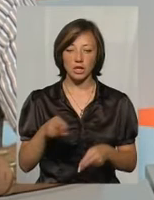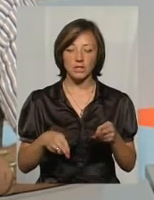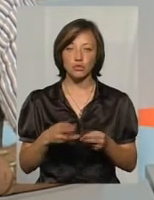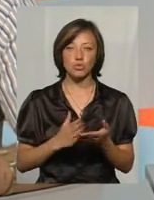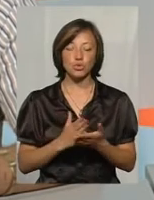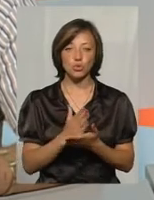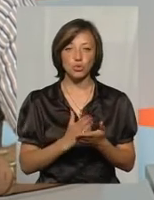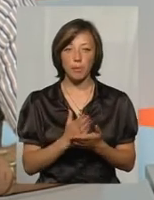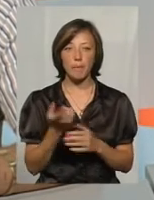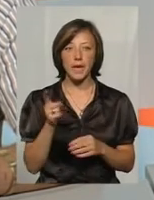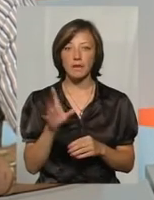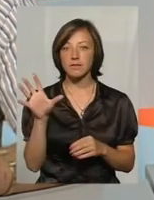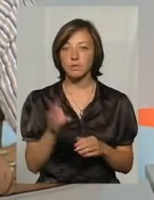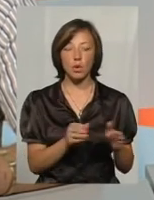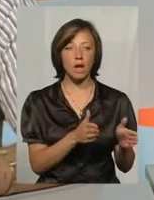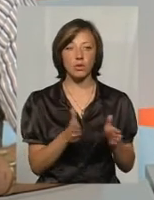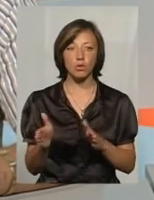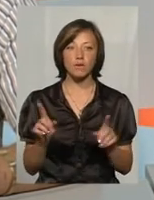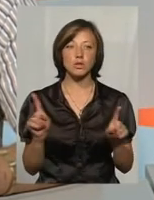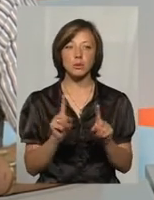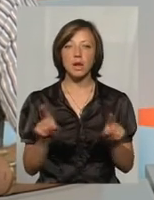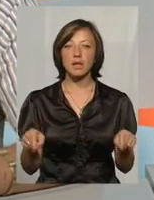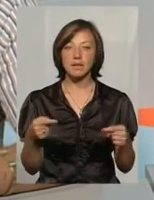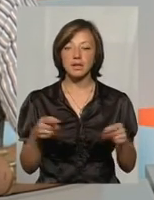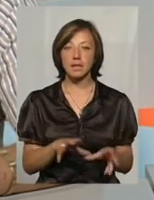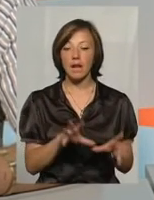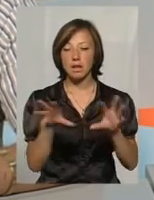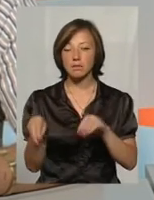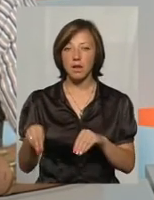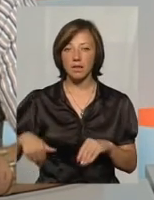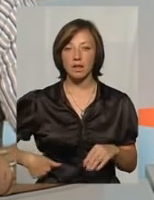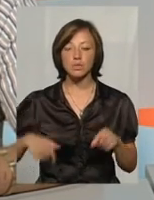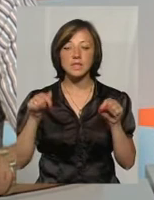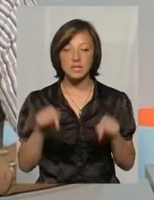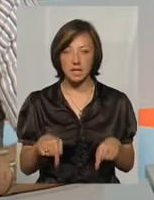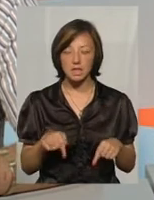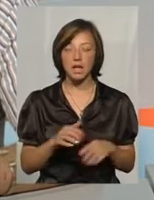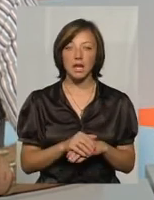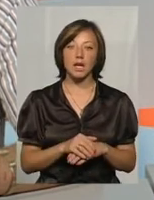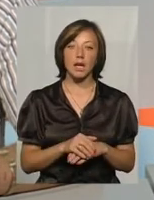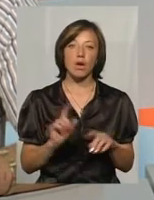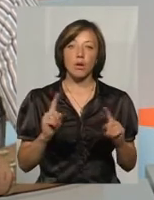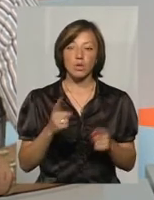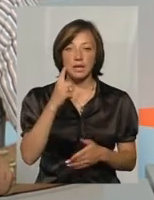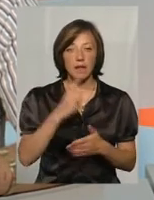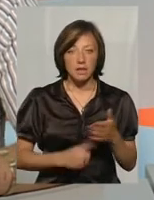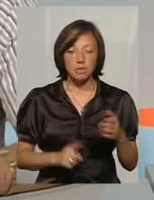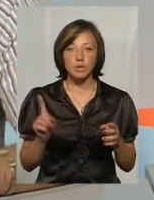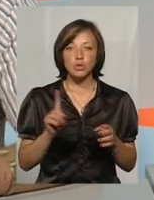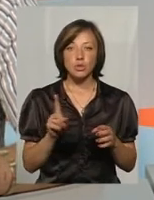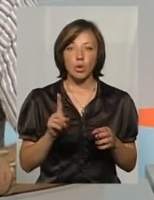служби. Тому все готово для того, щоб організувати трансплантажу і здесь. І тому ми дуже надіємося, що